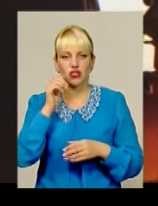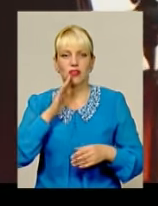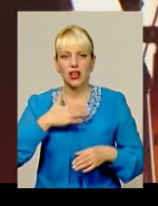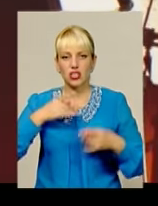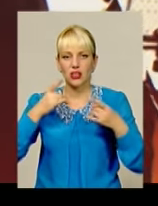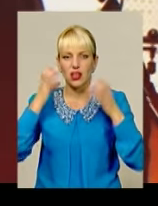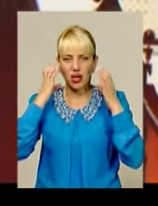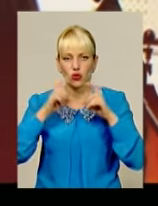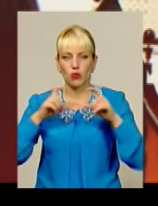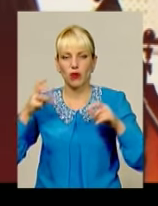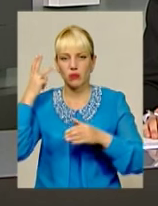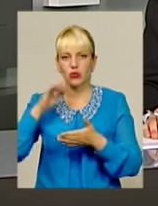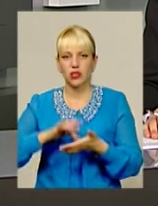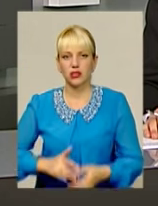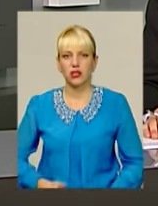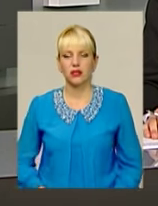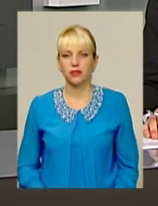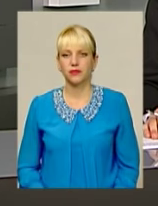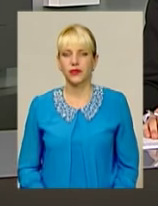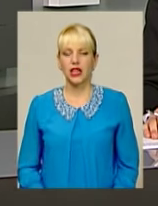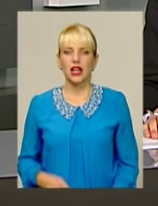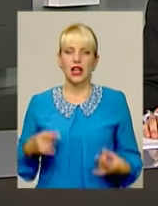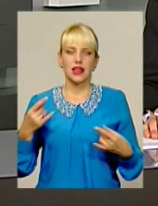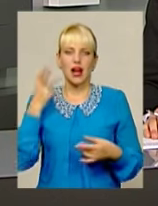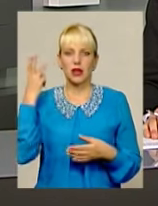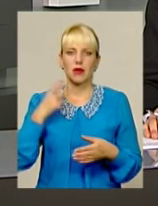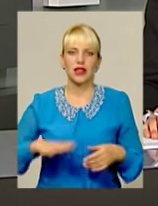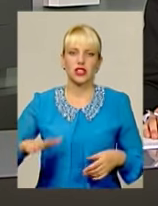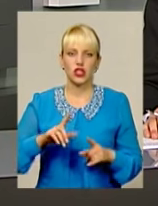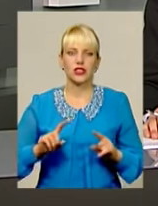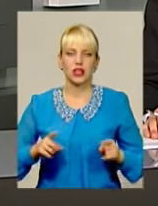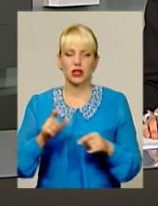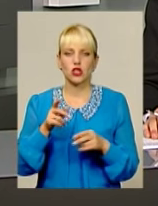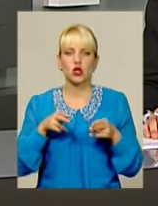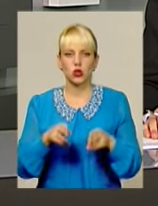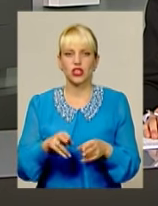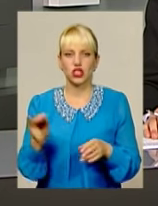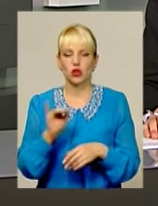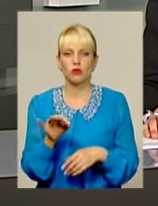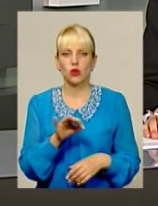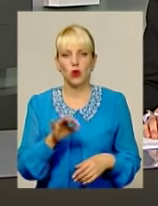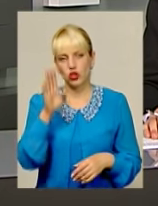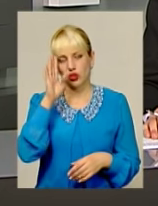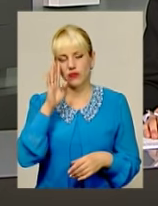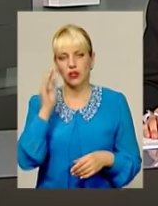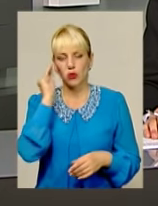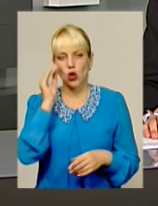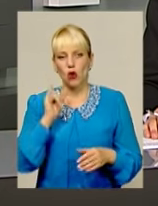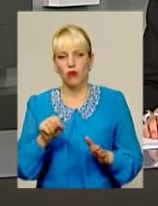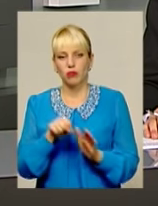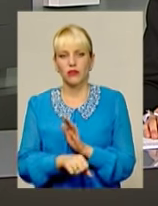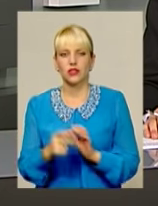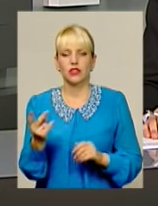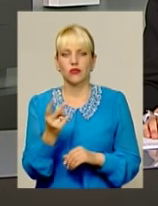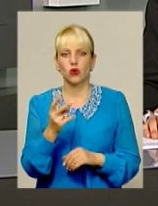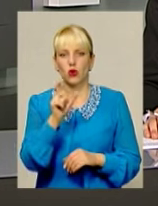телерадіокомпанії. На Хмельниччині затримали злочинця із Житомирської області. Чоловіка підозрюють у вбивстві